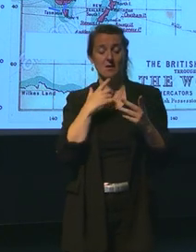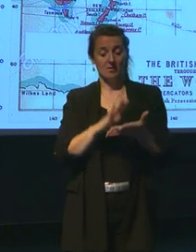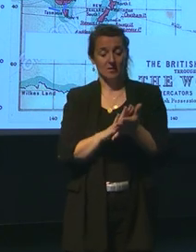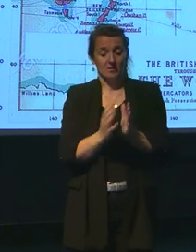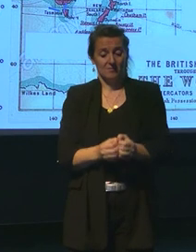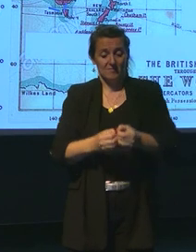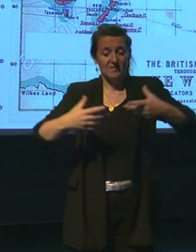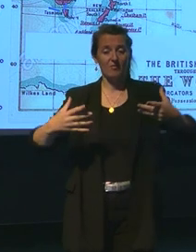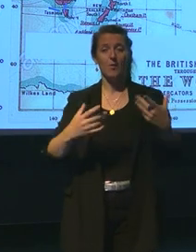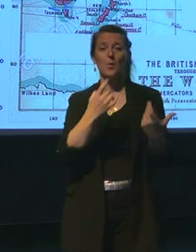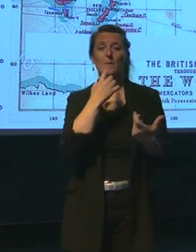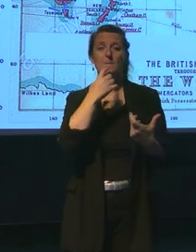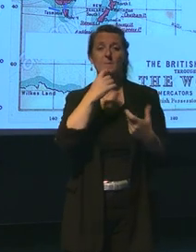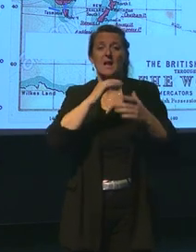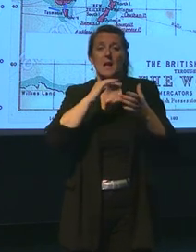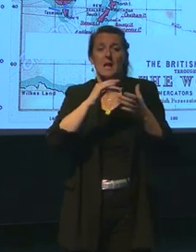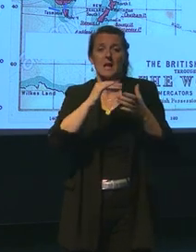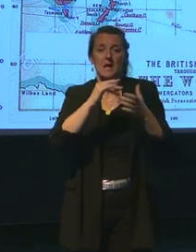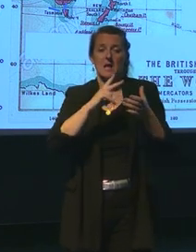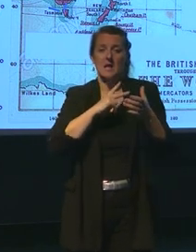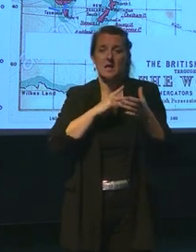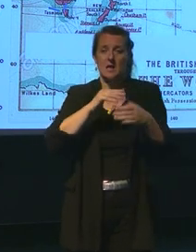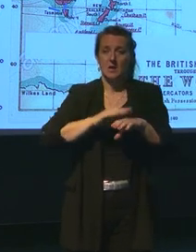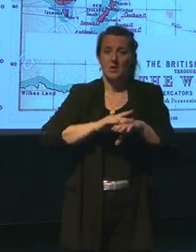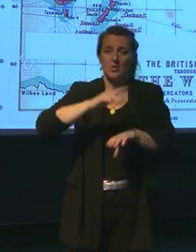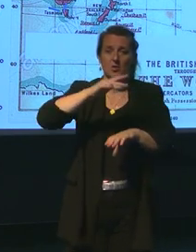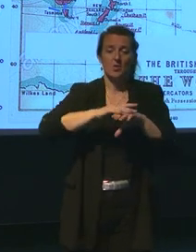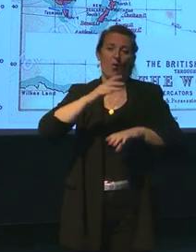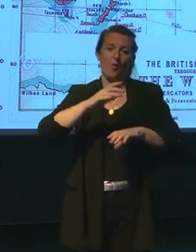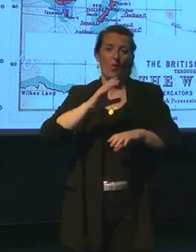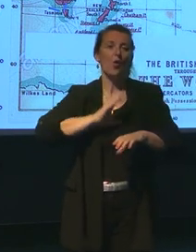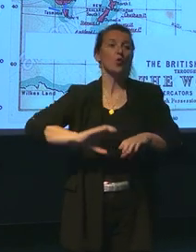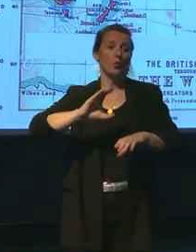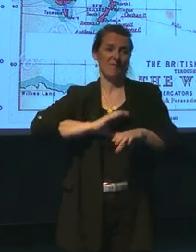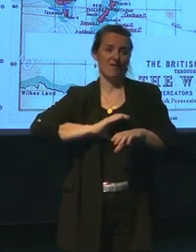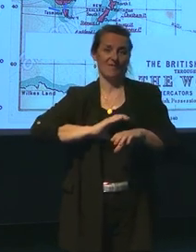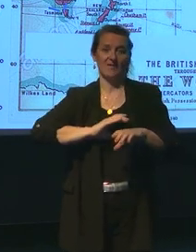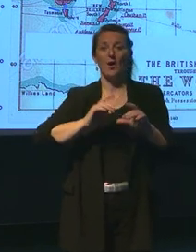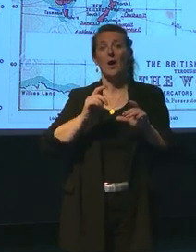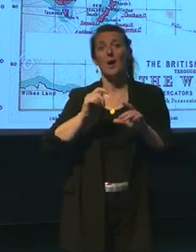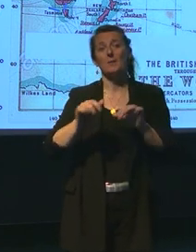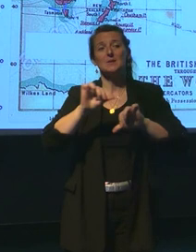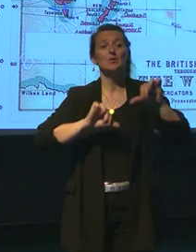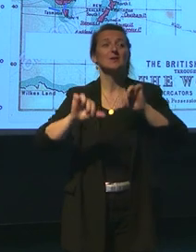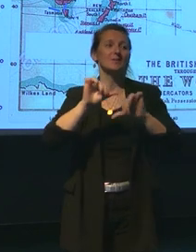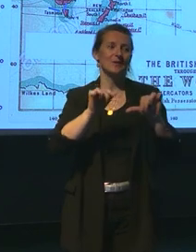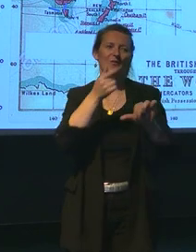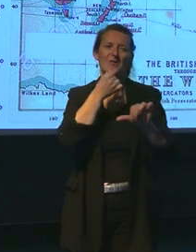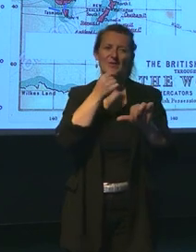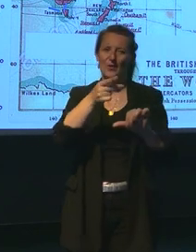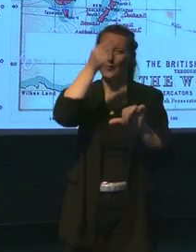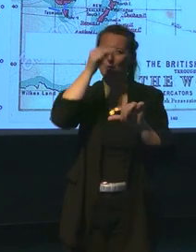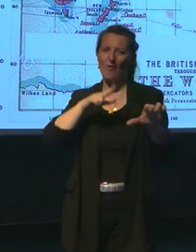Vous aviez une solution de sulfate de cuir, vous avez un petit peu de chini, et ça sera facile à comprendre